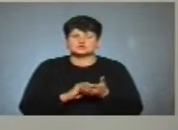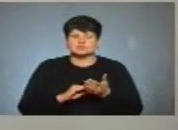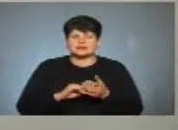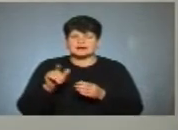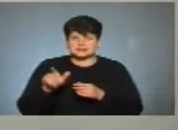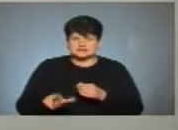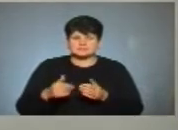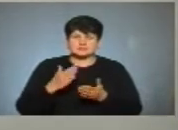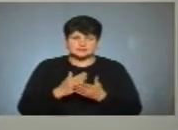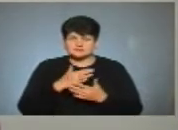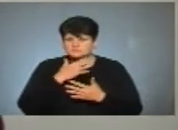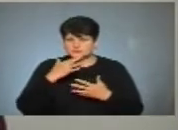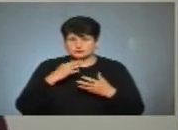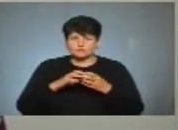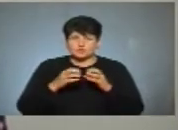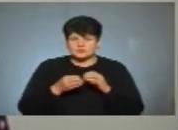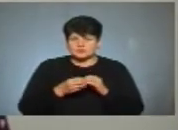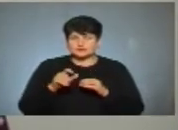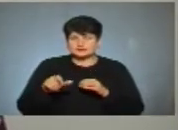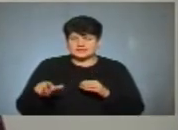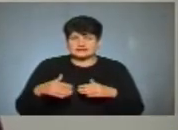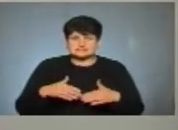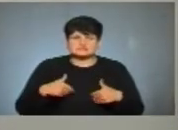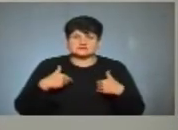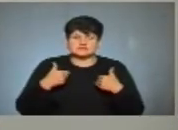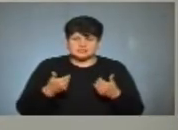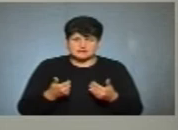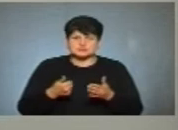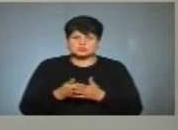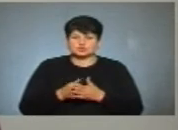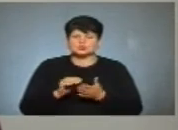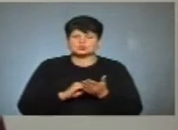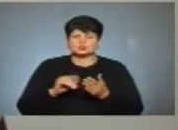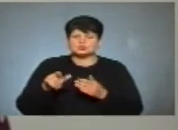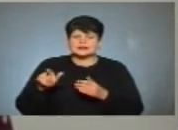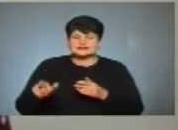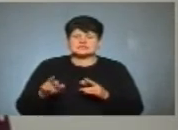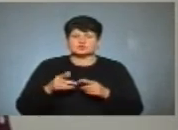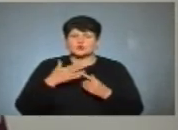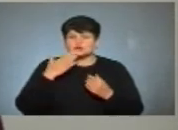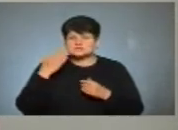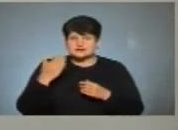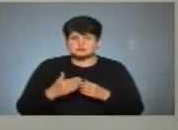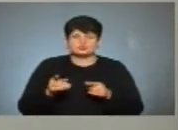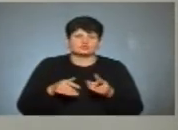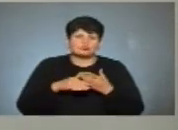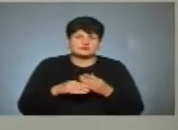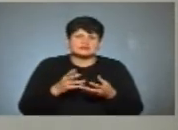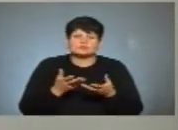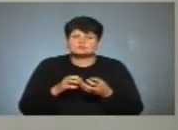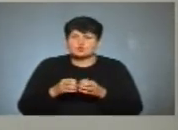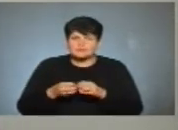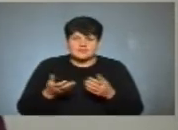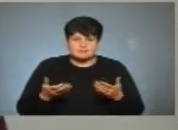я стикалася з багатьма проблемами мешканців, людей, які зверталися до журналістів як до останньої інстанції, щоб допомогти в якихось певних проблемах.